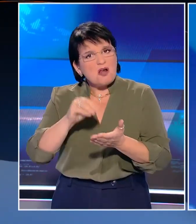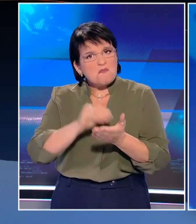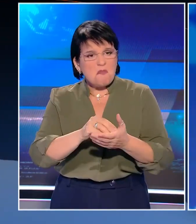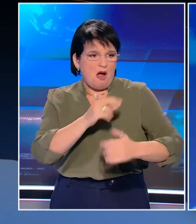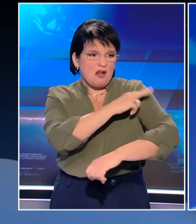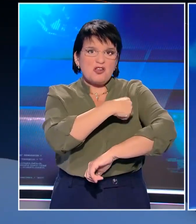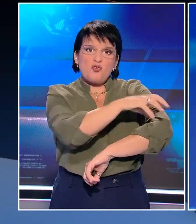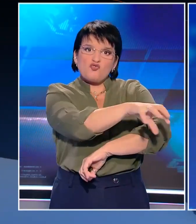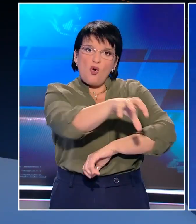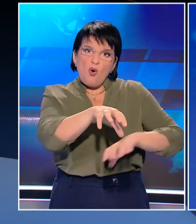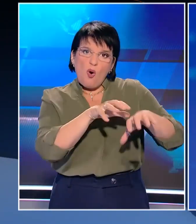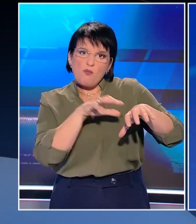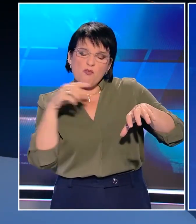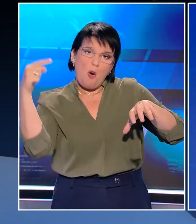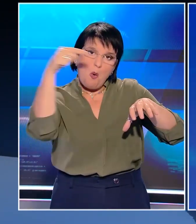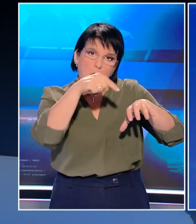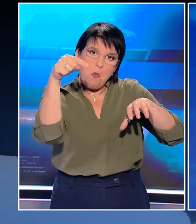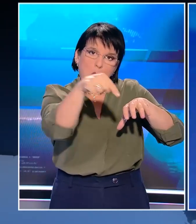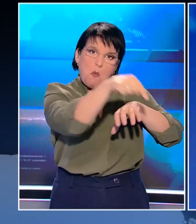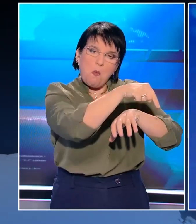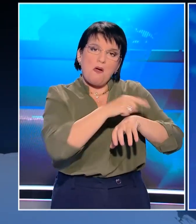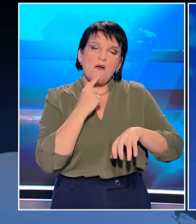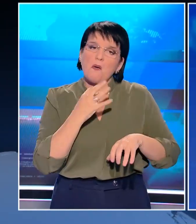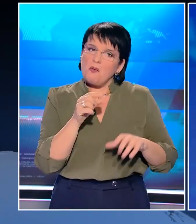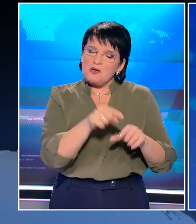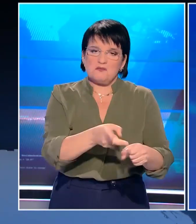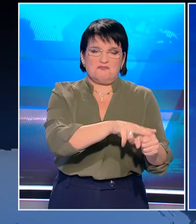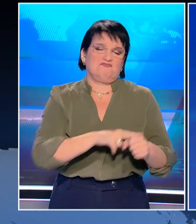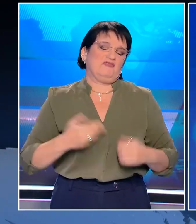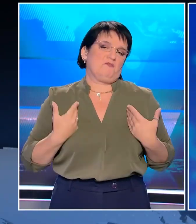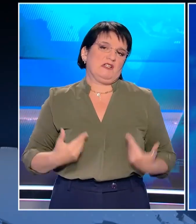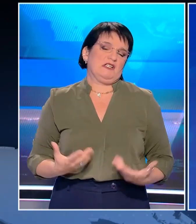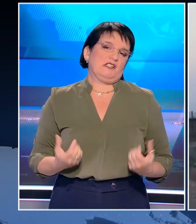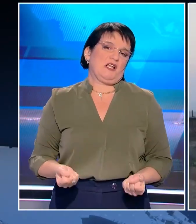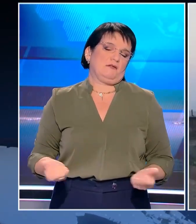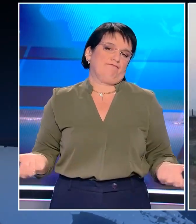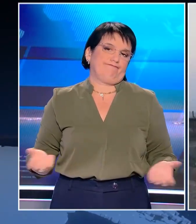γύρω από νοσοκομεία και σε προσφυγικούς καταβλισμούς με δεκάδες νεκρούς και τραυματίες.